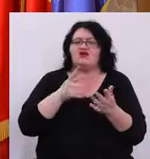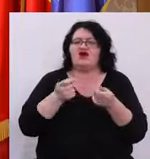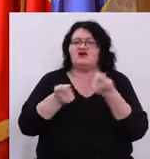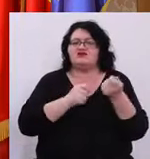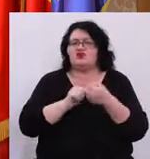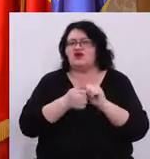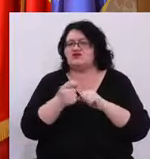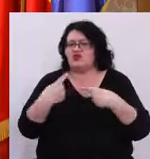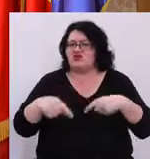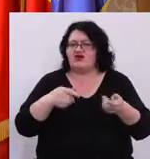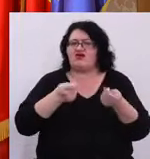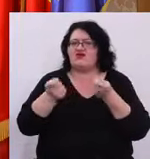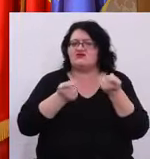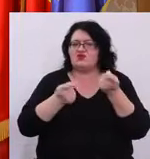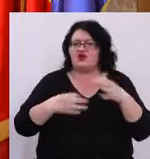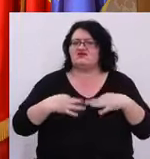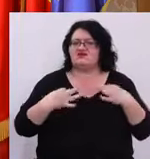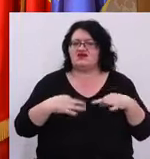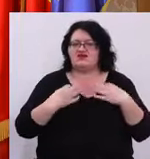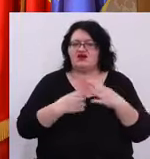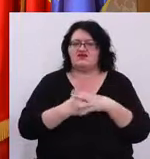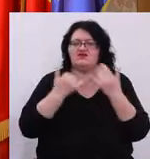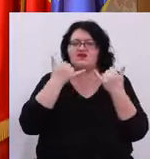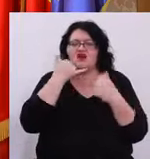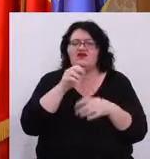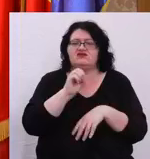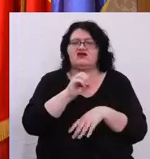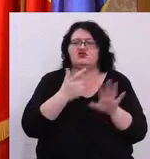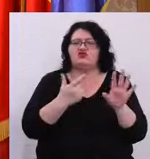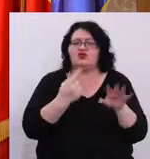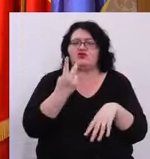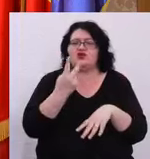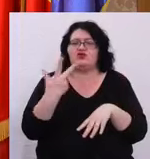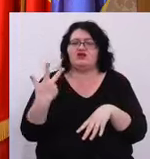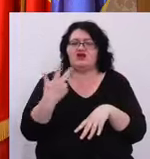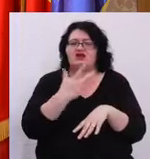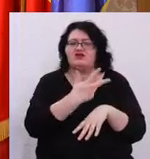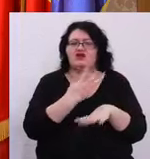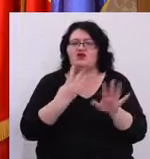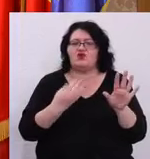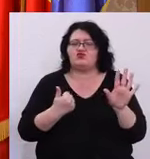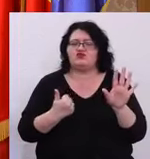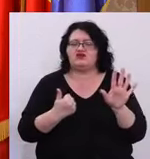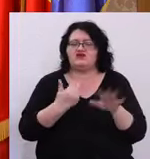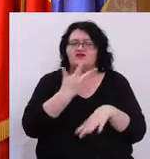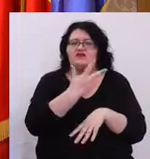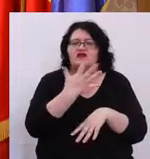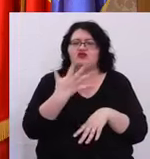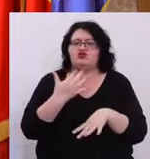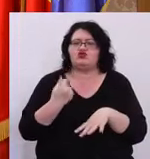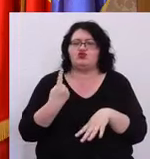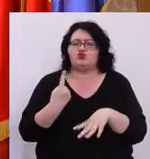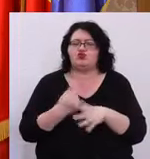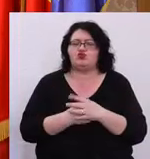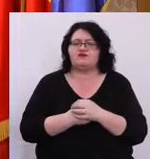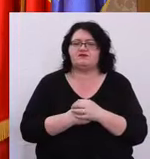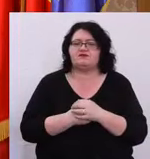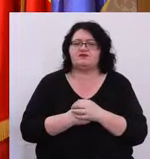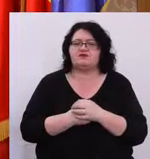asigurat sau neasigurat Este telefon 0723 396 351